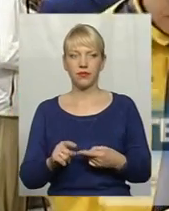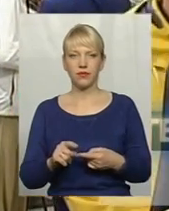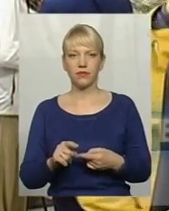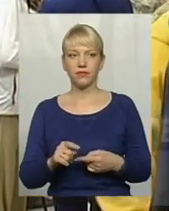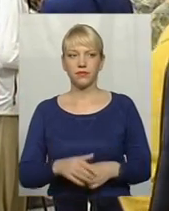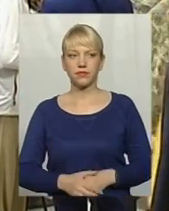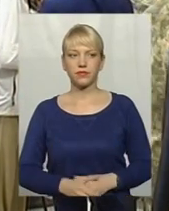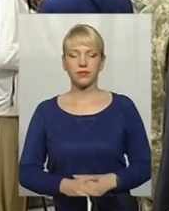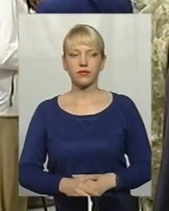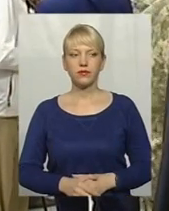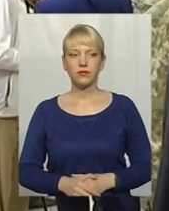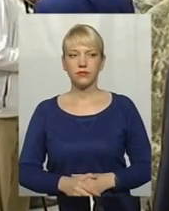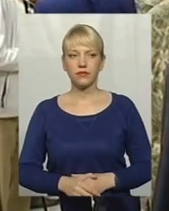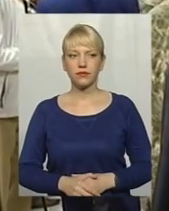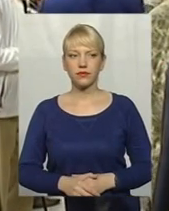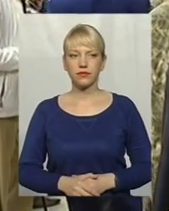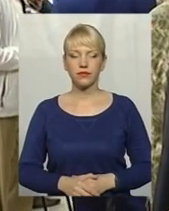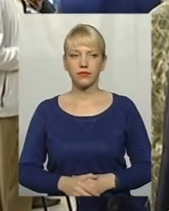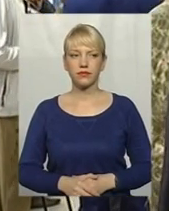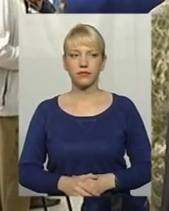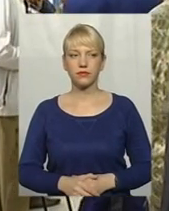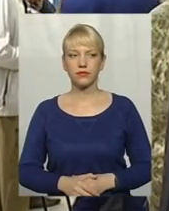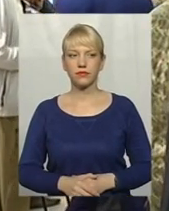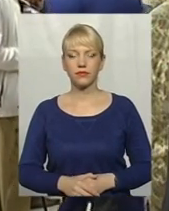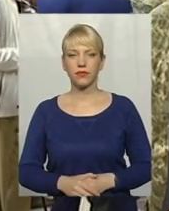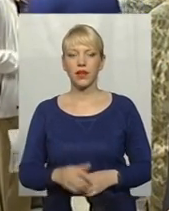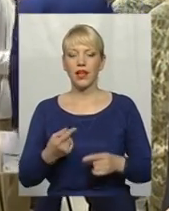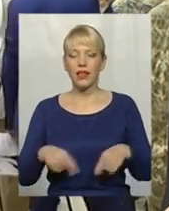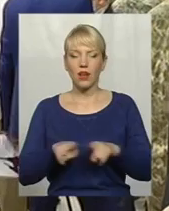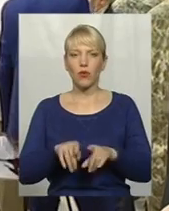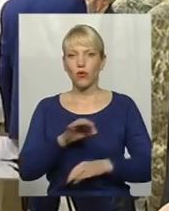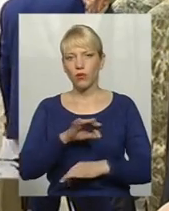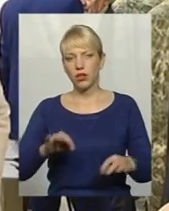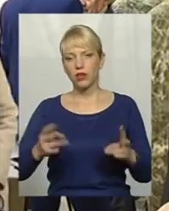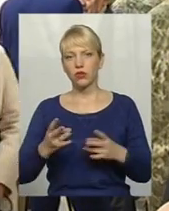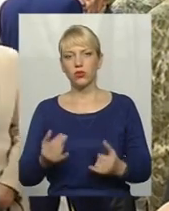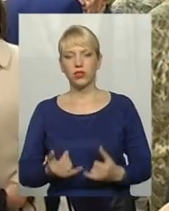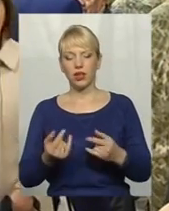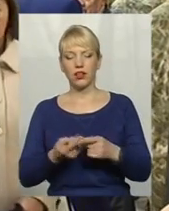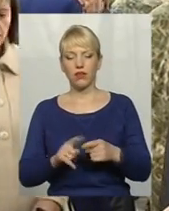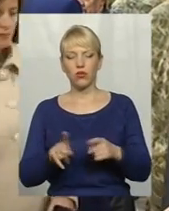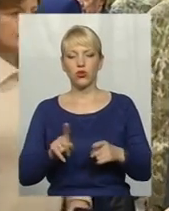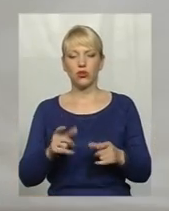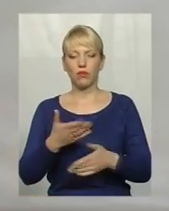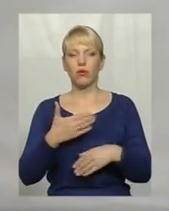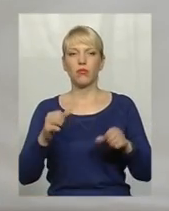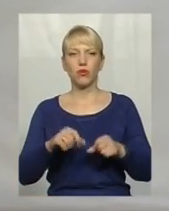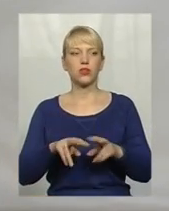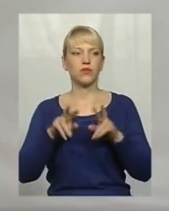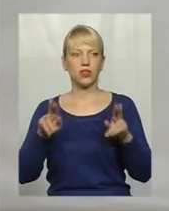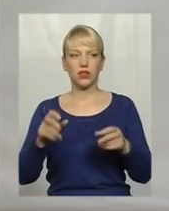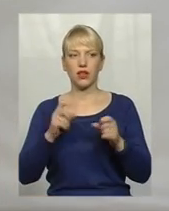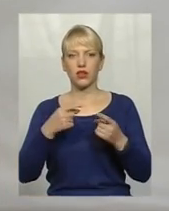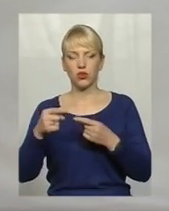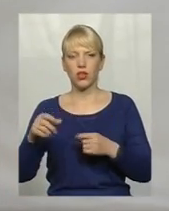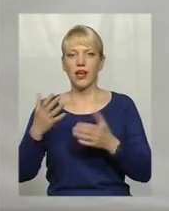Проєкт таковий потрібен для того, щоб показати, що ми можемо все те ж саме, що і остальне. Якби можна було